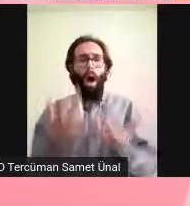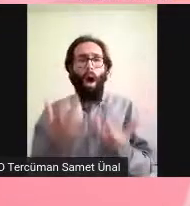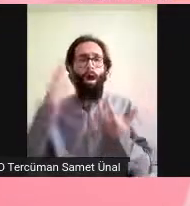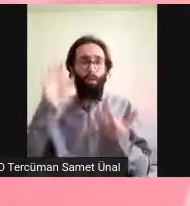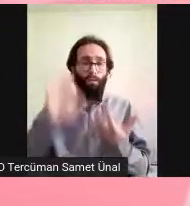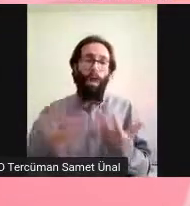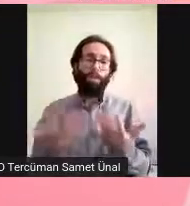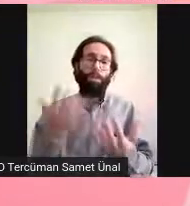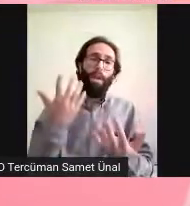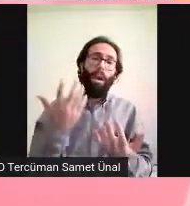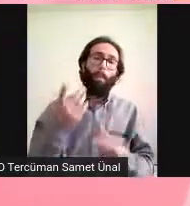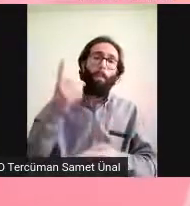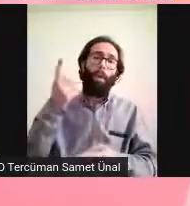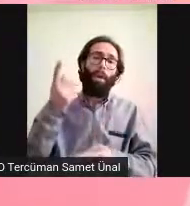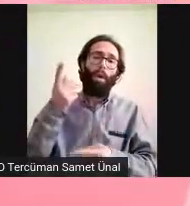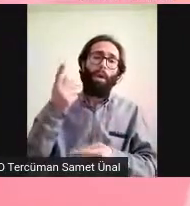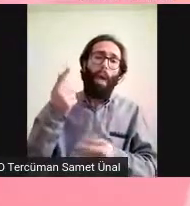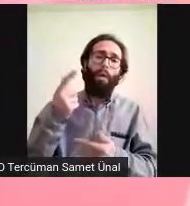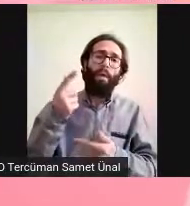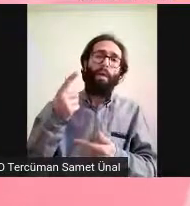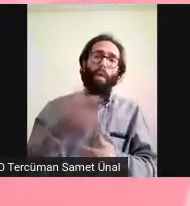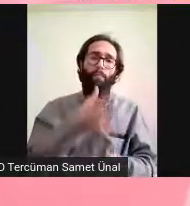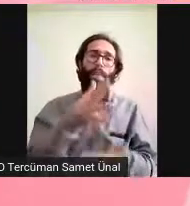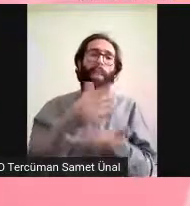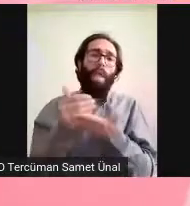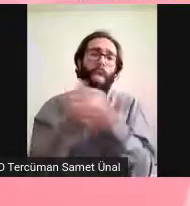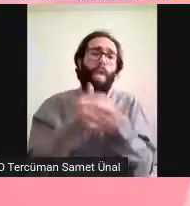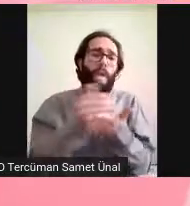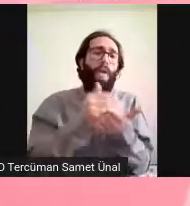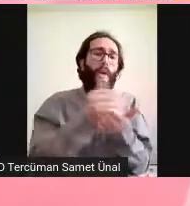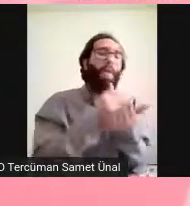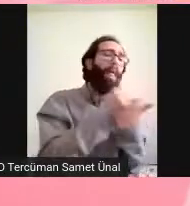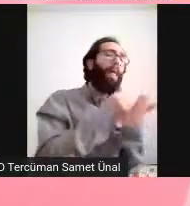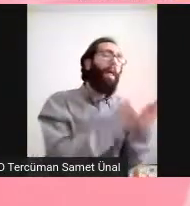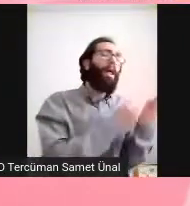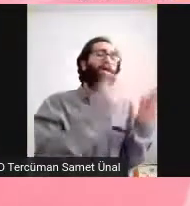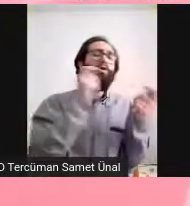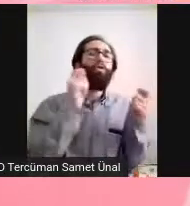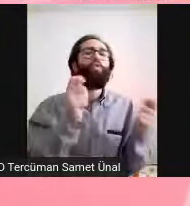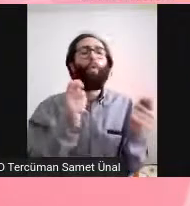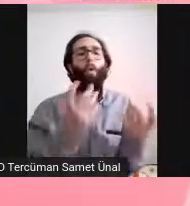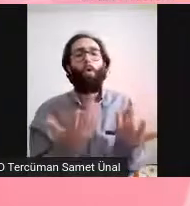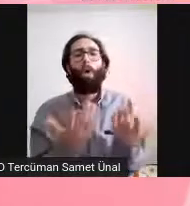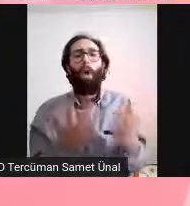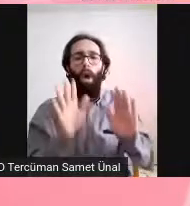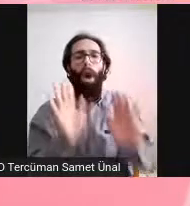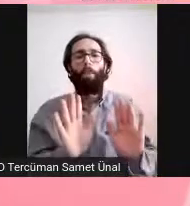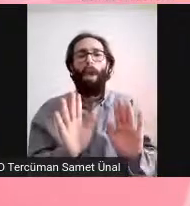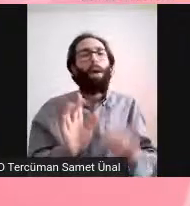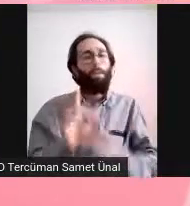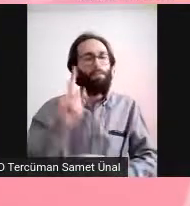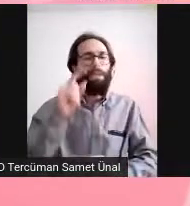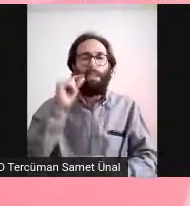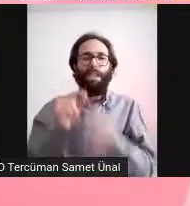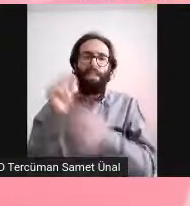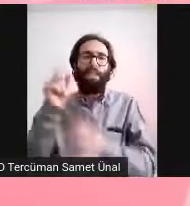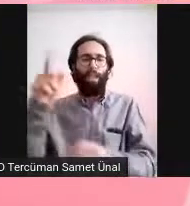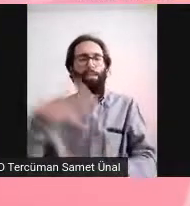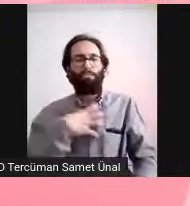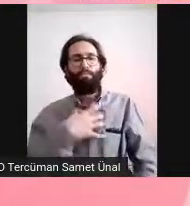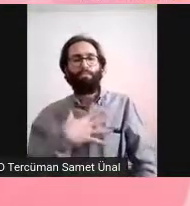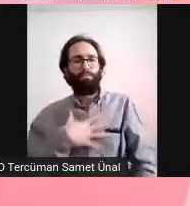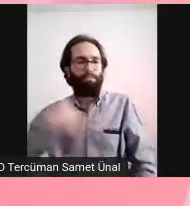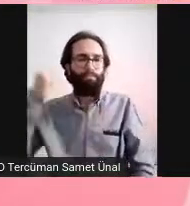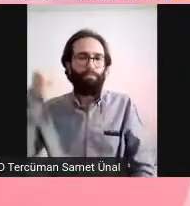tutabilir semptomlarını hangi gün yaşandı gibi. Bunlarla genel bir şey